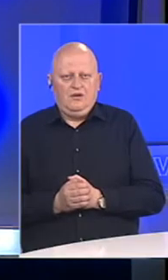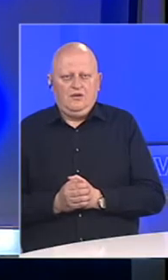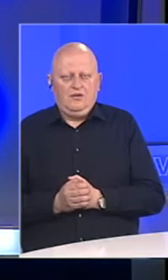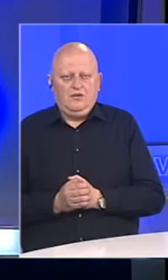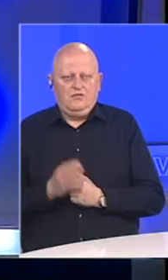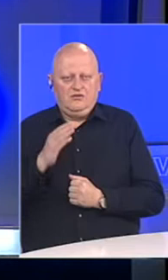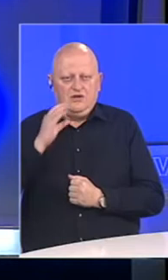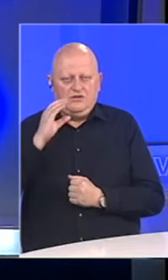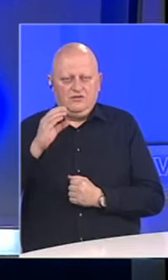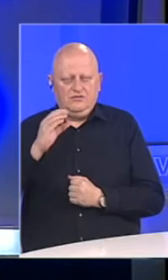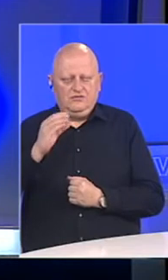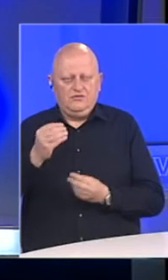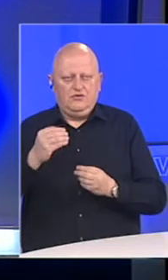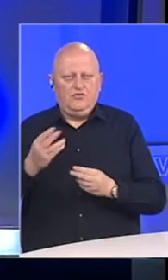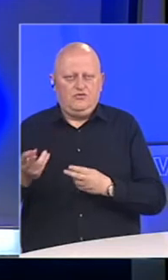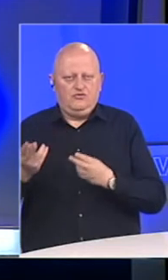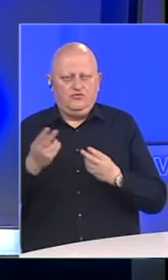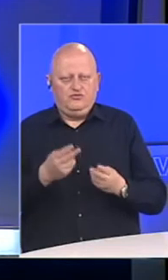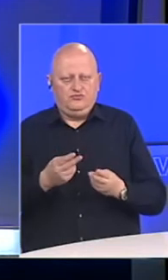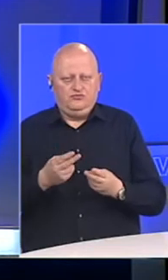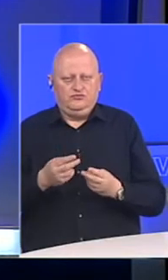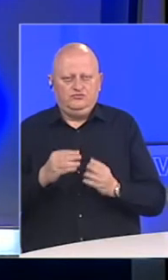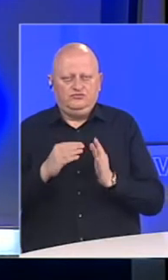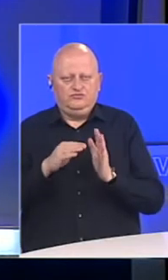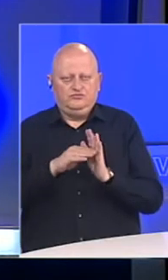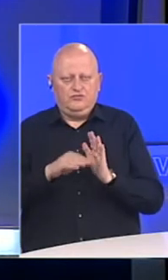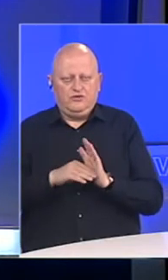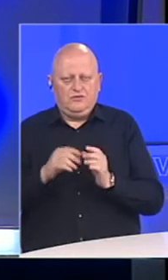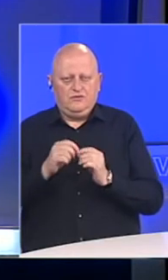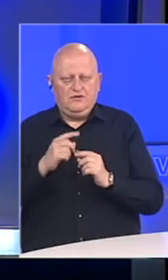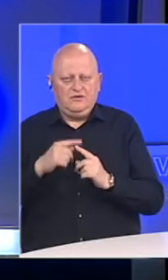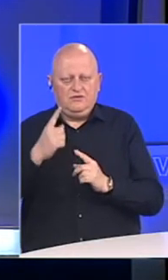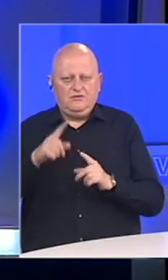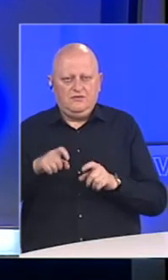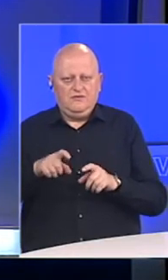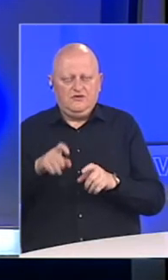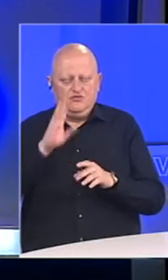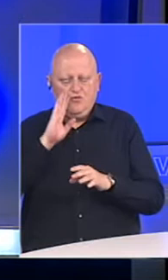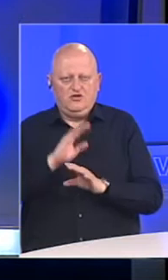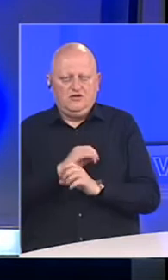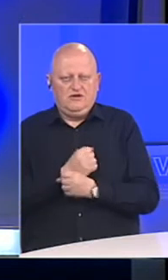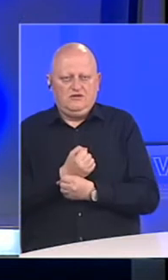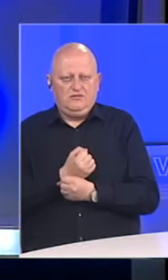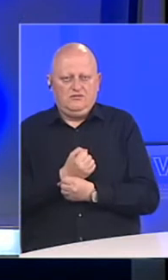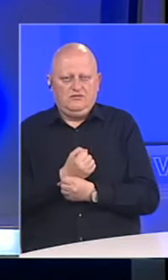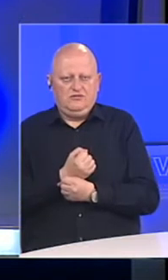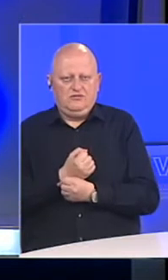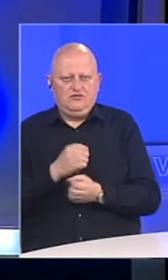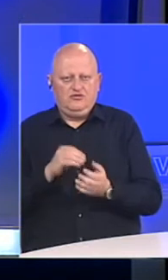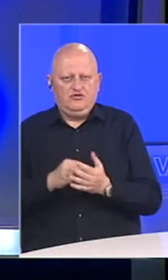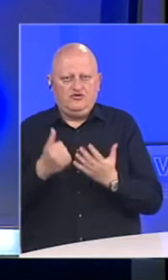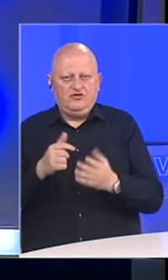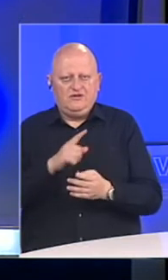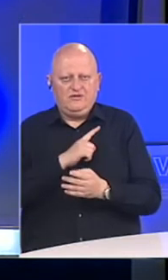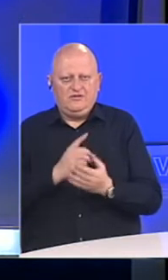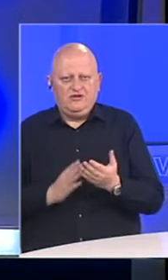Poštovani gledatelji, dobrodošli u program BHT1 koronavirusu u Bosni i Hercegovini. Još